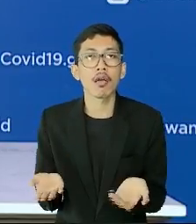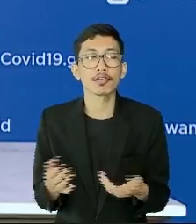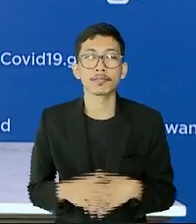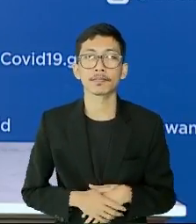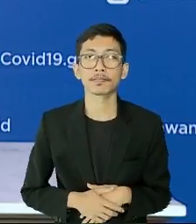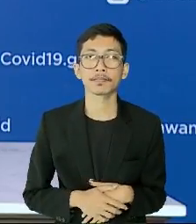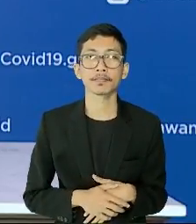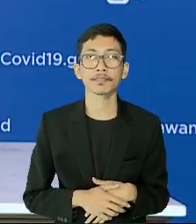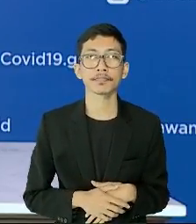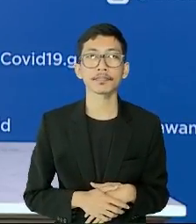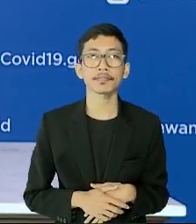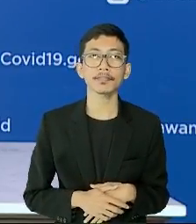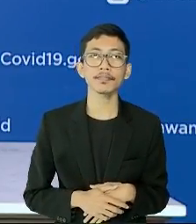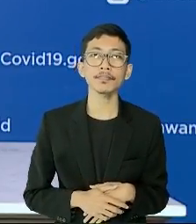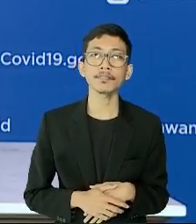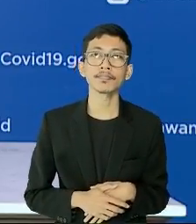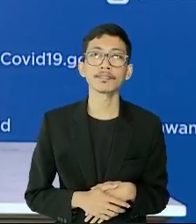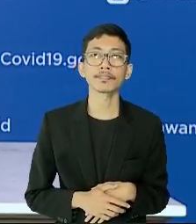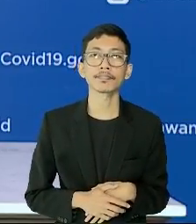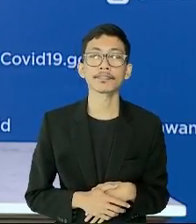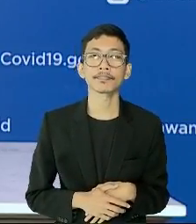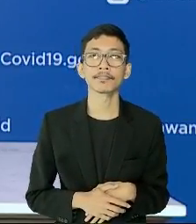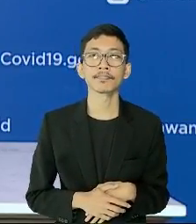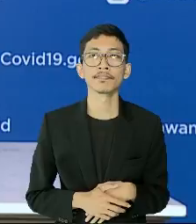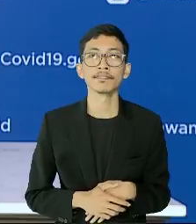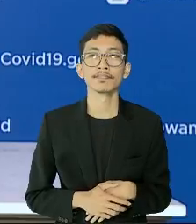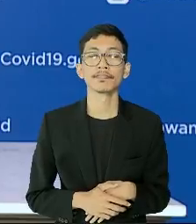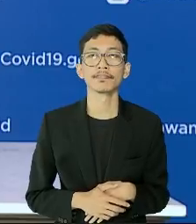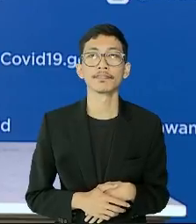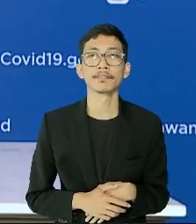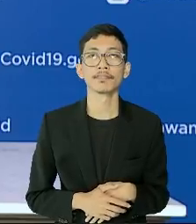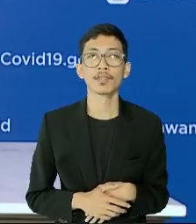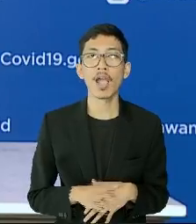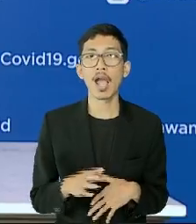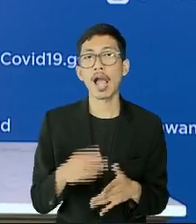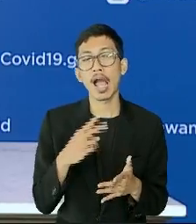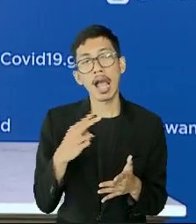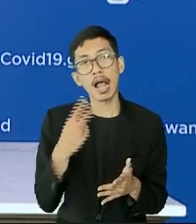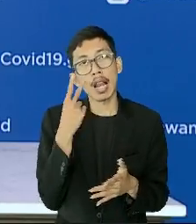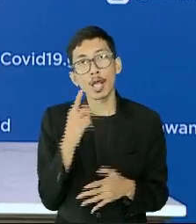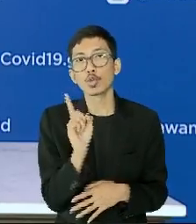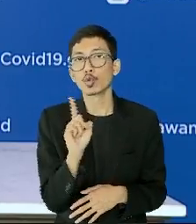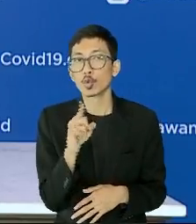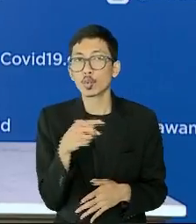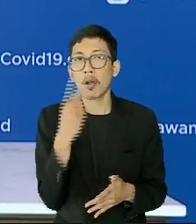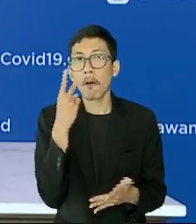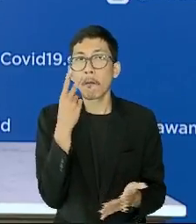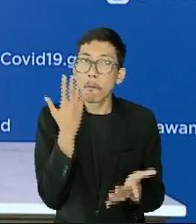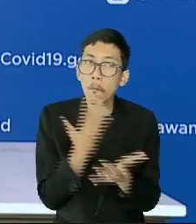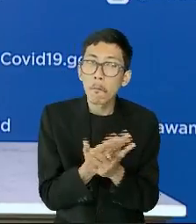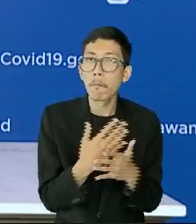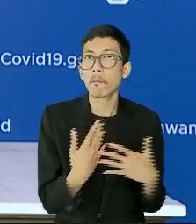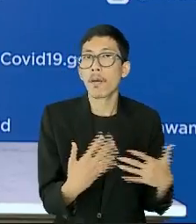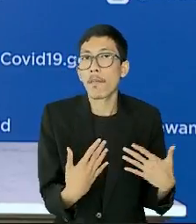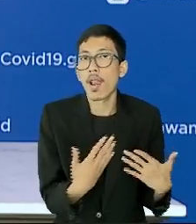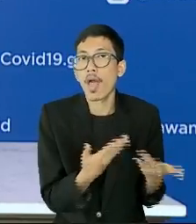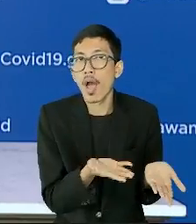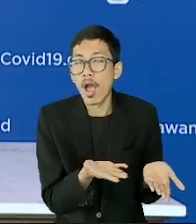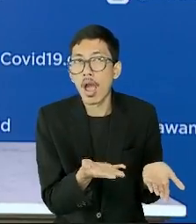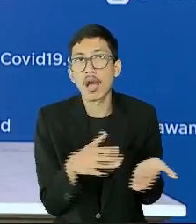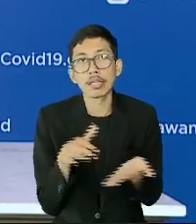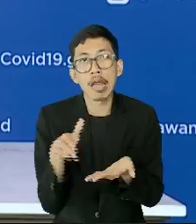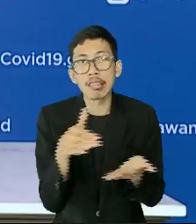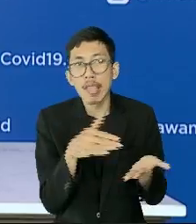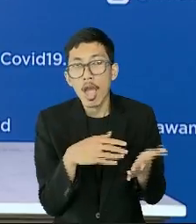didasarkan pada fakta dan data yang ada di lapangan serta hasil monitoring dan evaluasi kebijakan yang telah